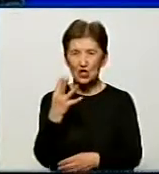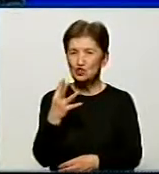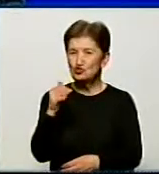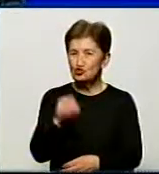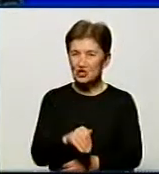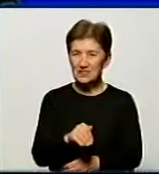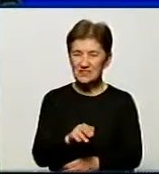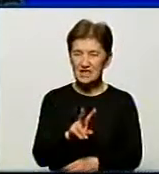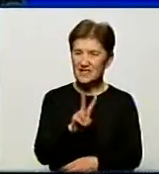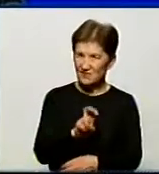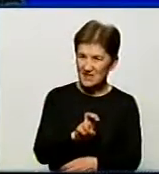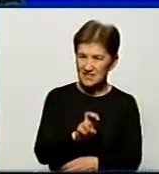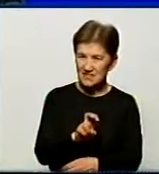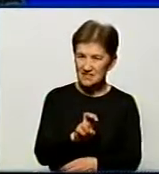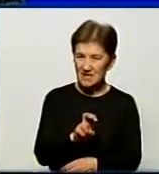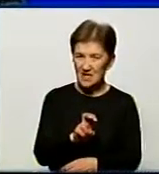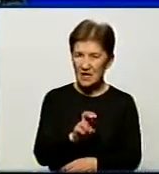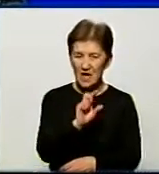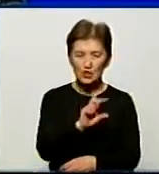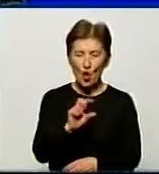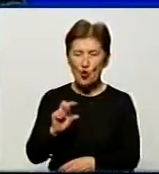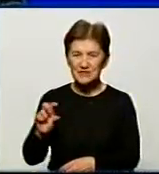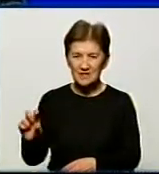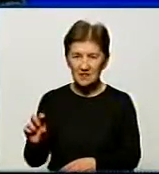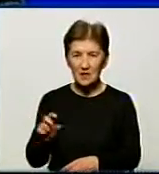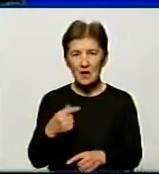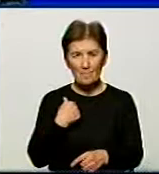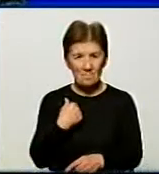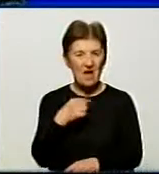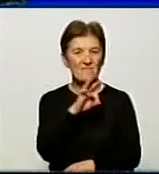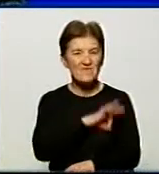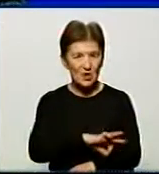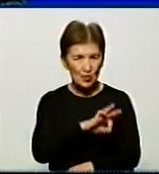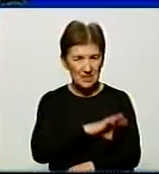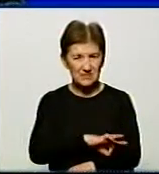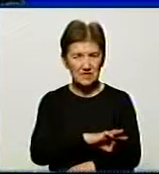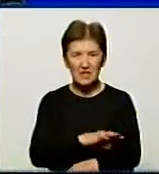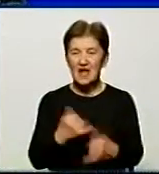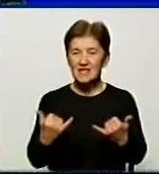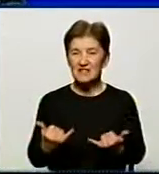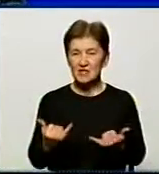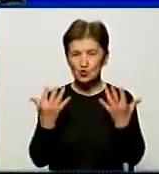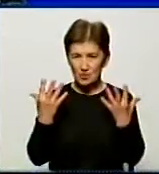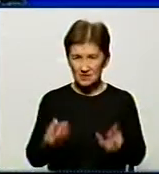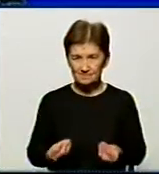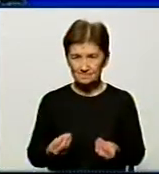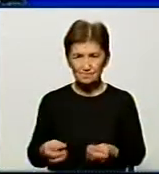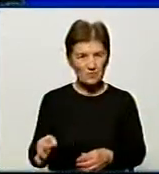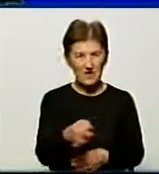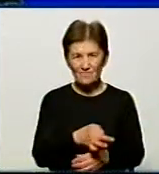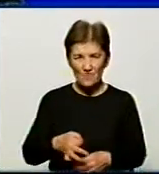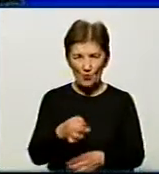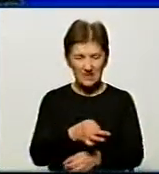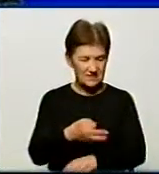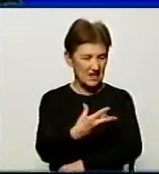доз вакцини, і ми їх використали, на сьогоднішній день вакцин в області немає.